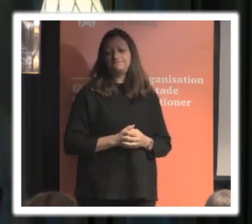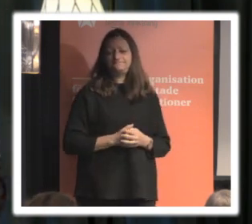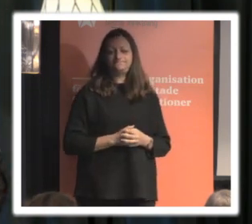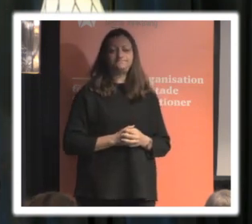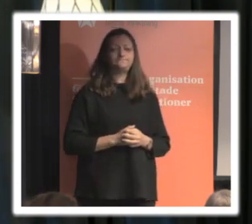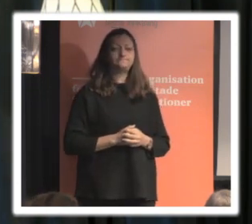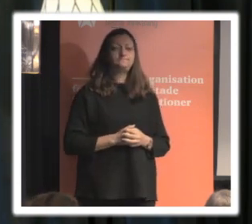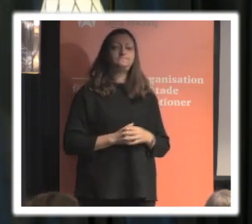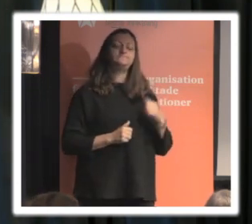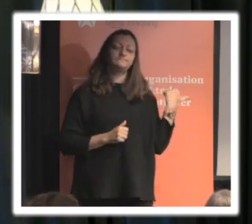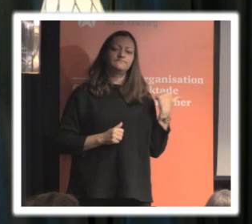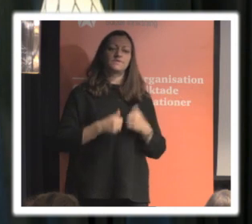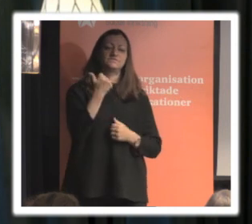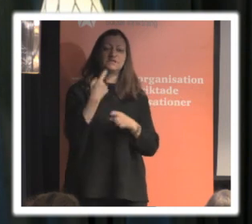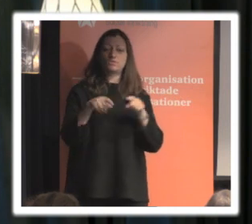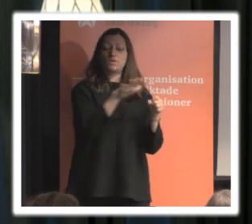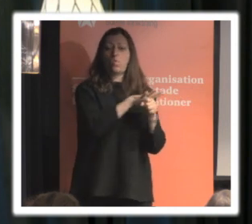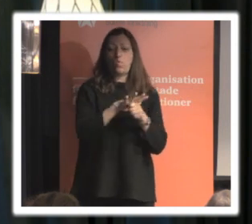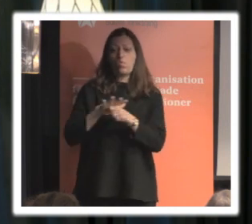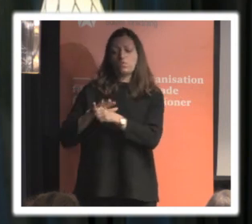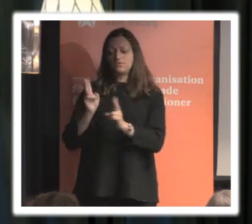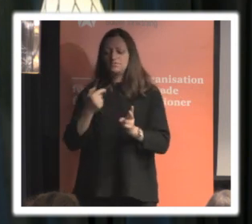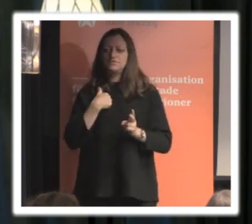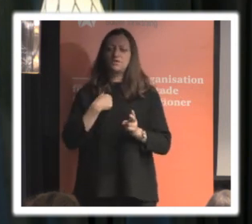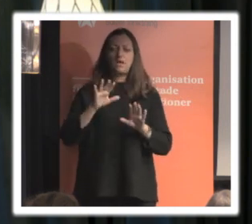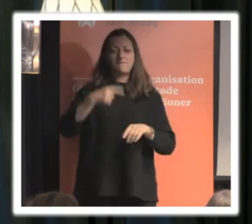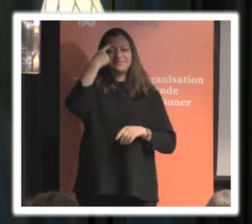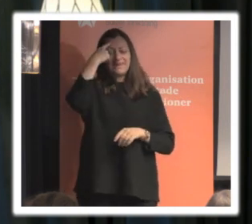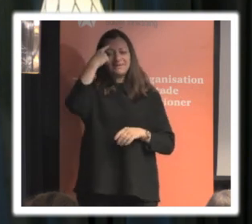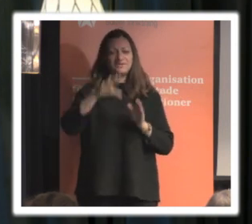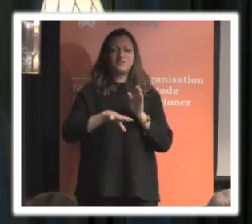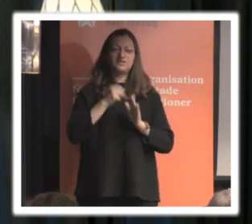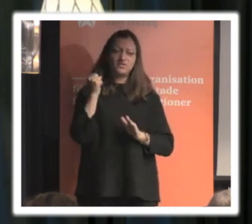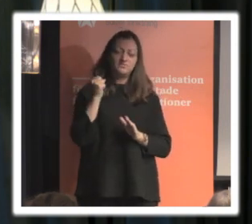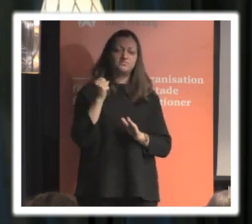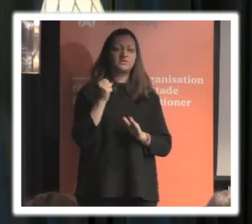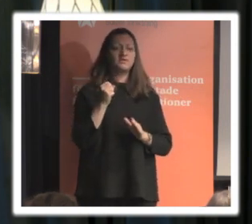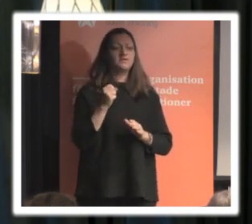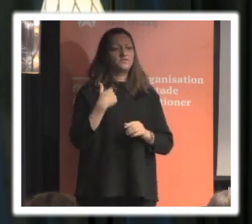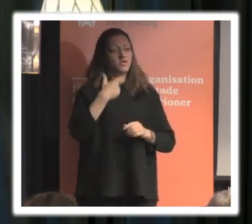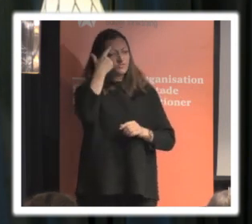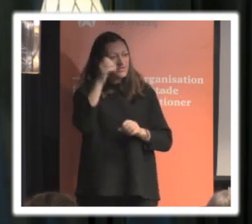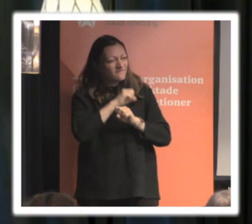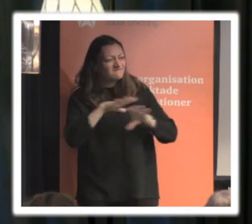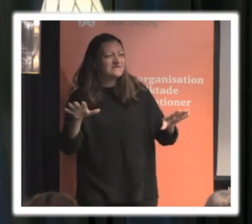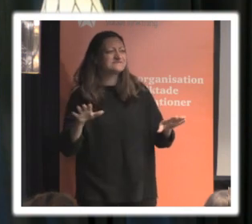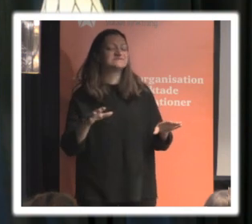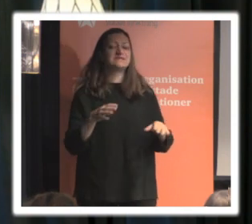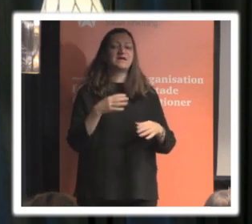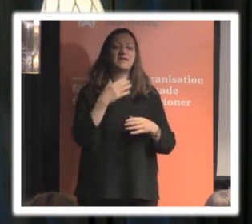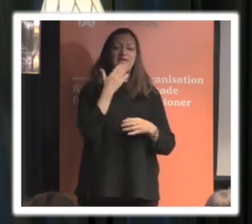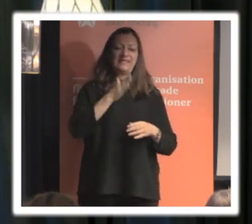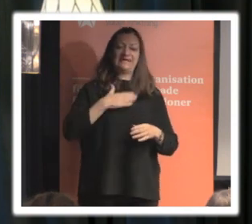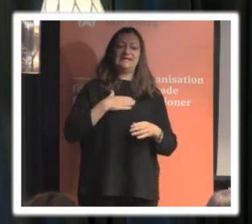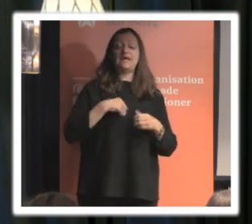det här var de sex olika områden som jag hade tänkt att de flesta organisationer i den ideella sektorn behöver börja med